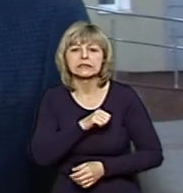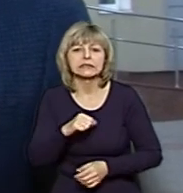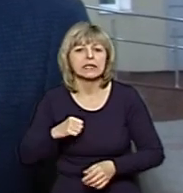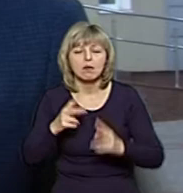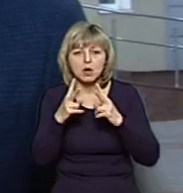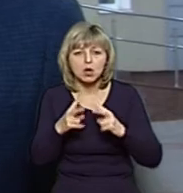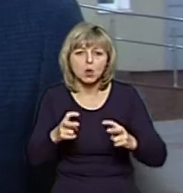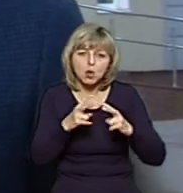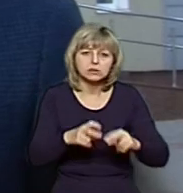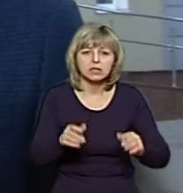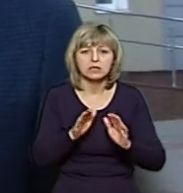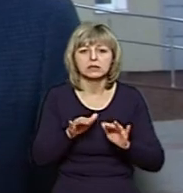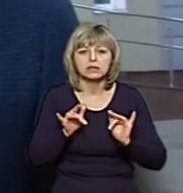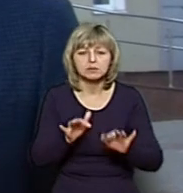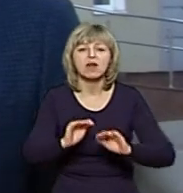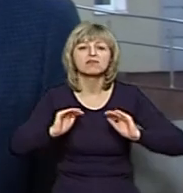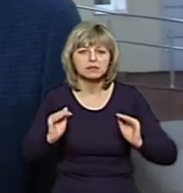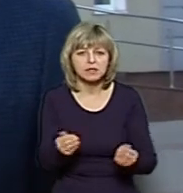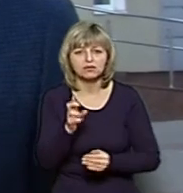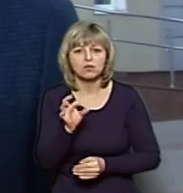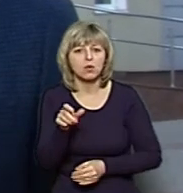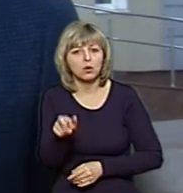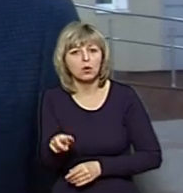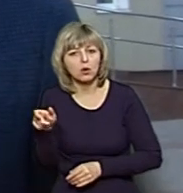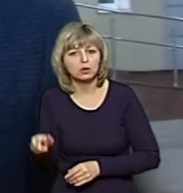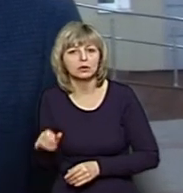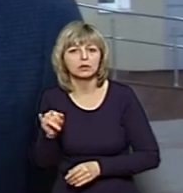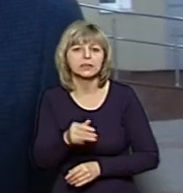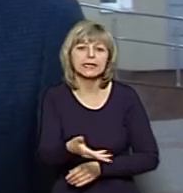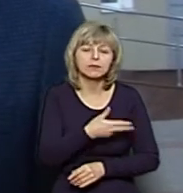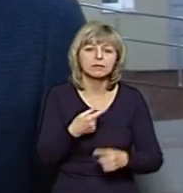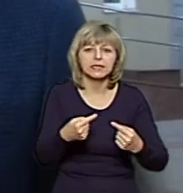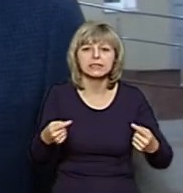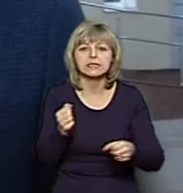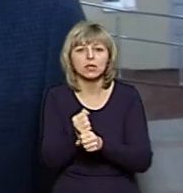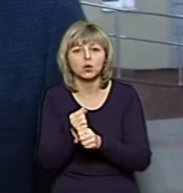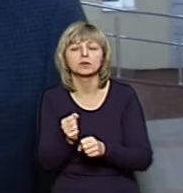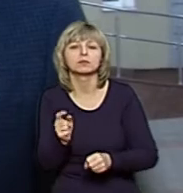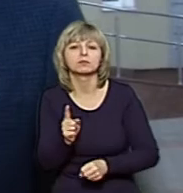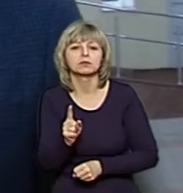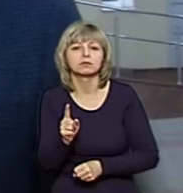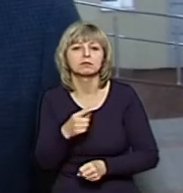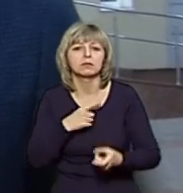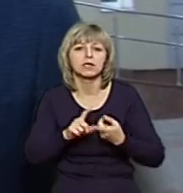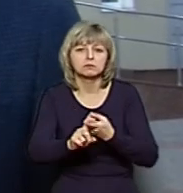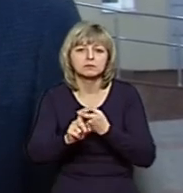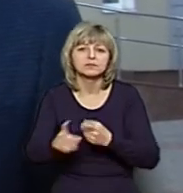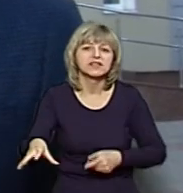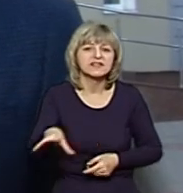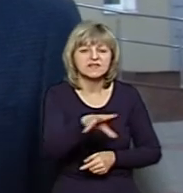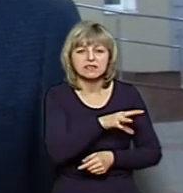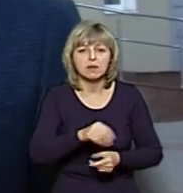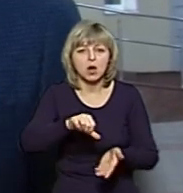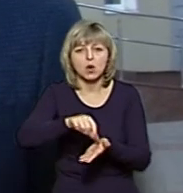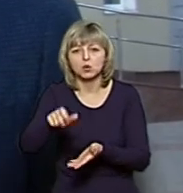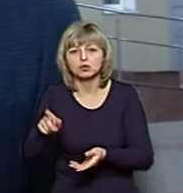справ, він зменшився. Усіки люди, і ми вживаємо до цього заходу, і ми безпосередньо контактуємо зі всіма учасниками, щоб